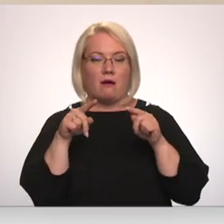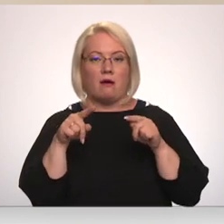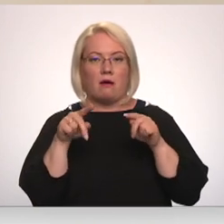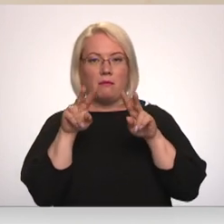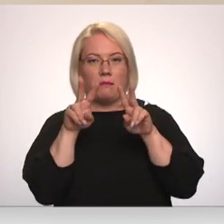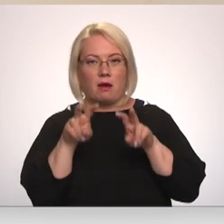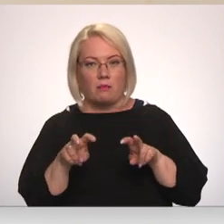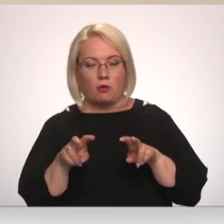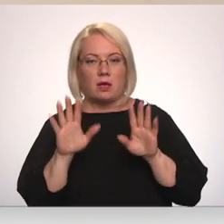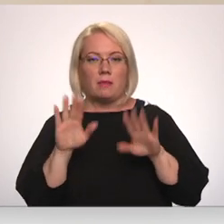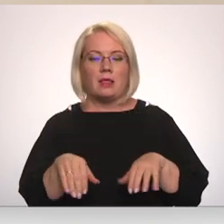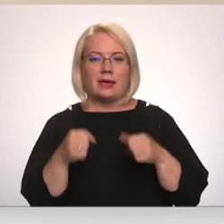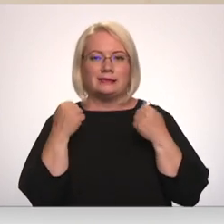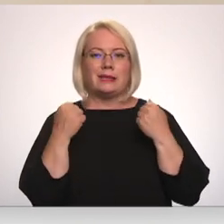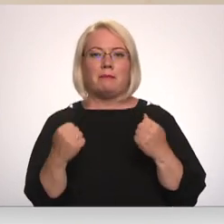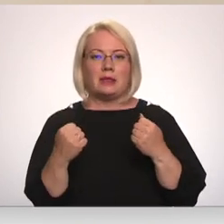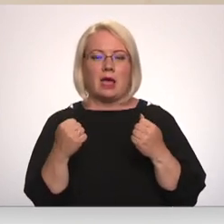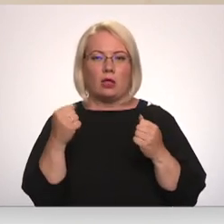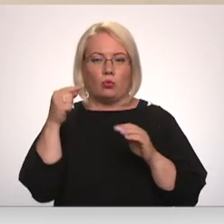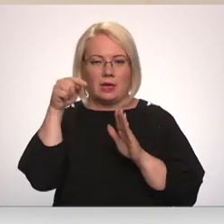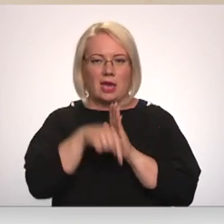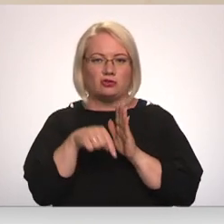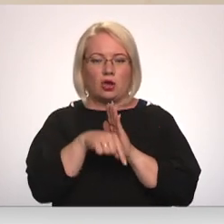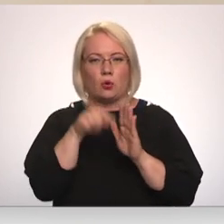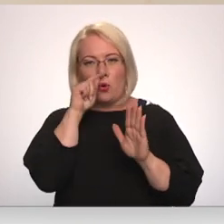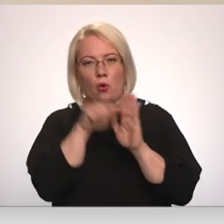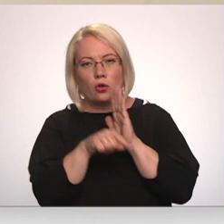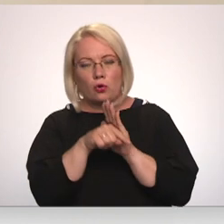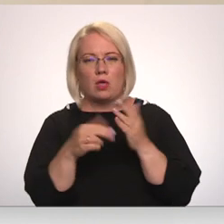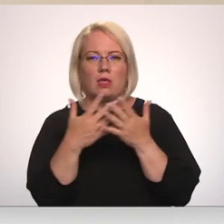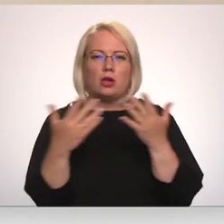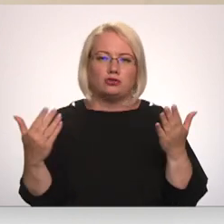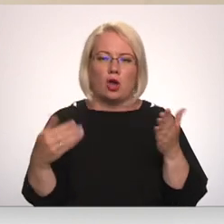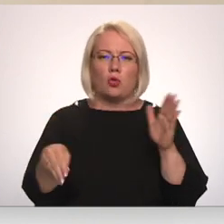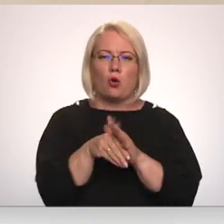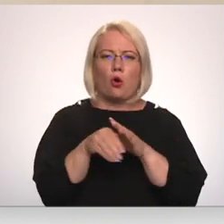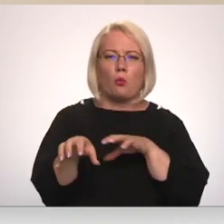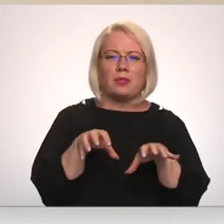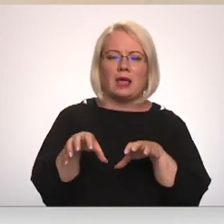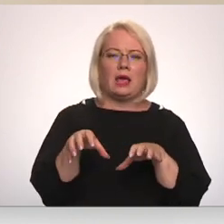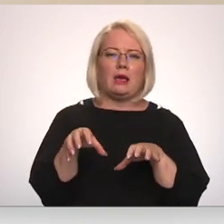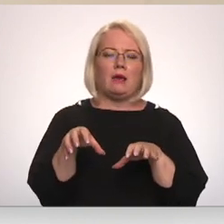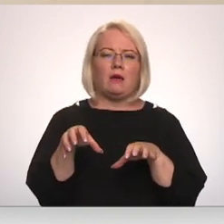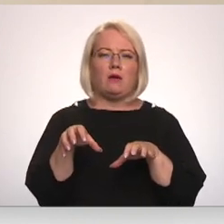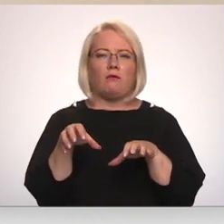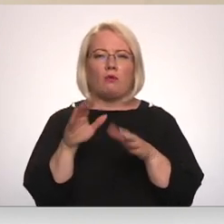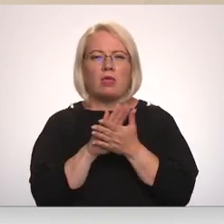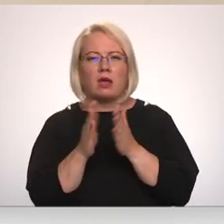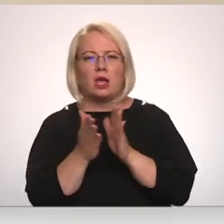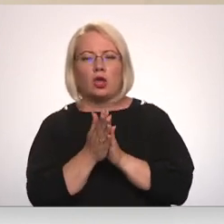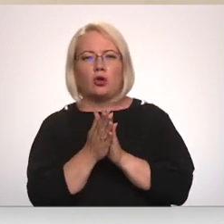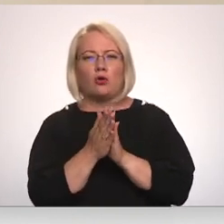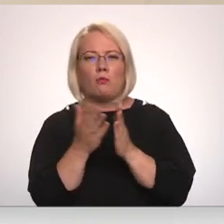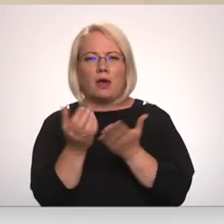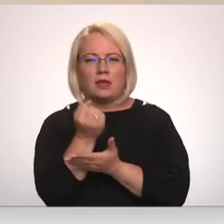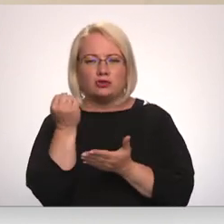pasākumiem, lai stiprinātu iekšējo kontroli, dažādu koruptīvu darījumu, izskaitļošanai un